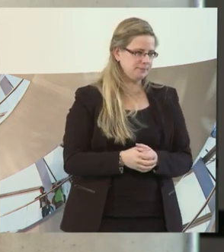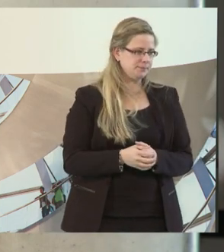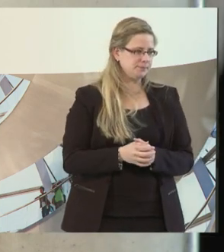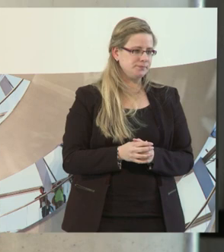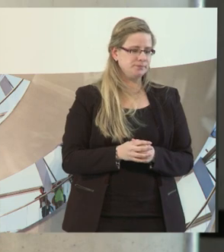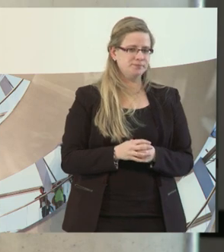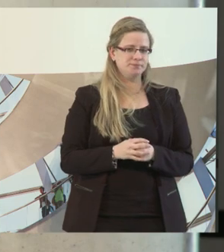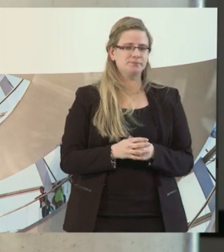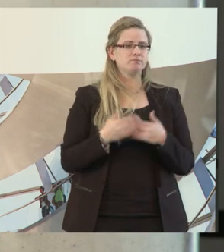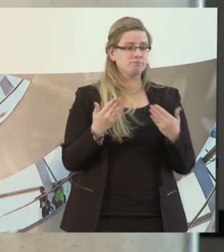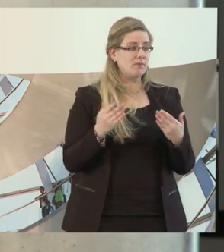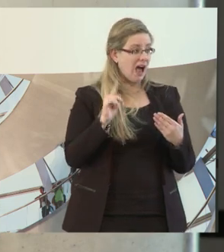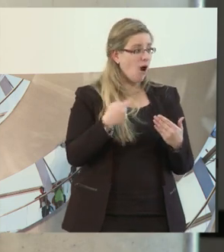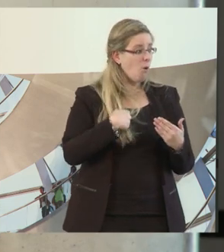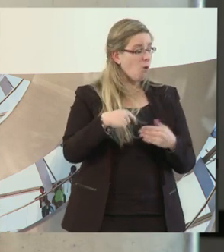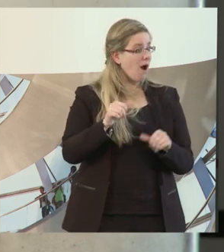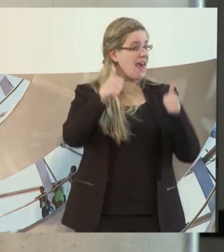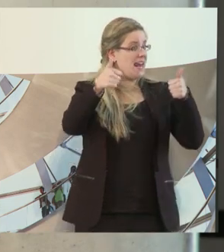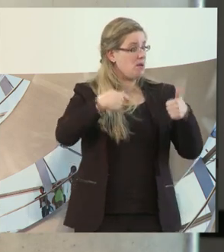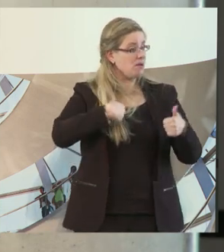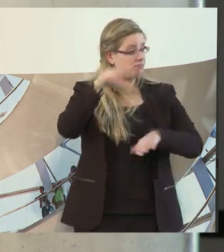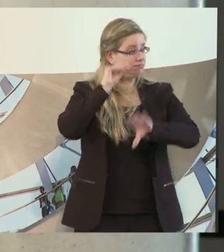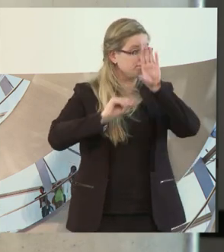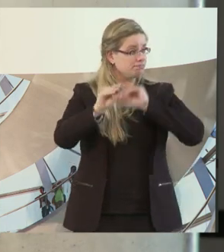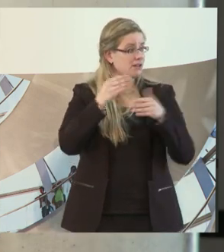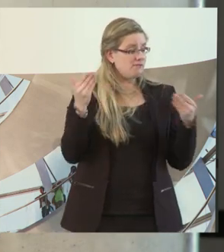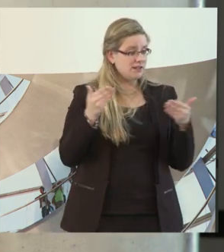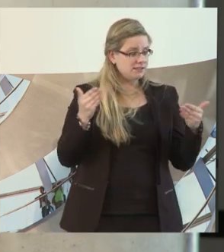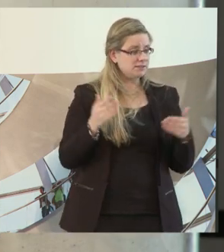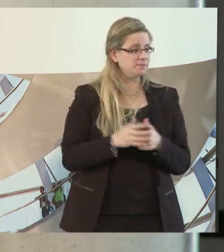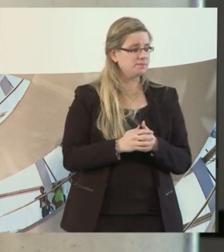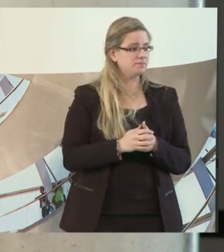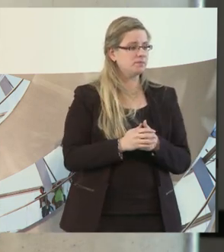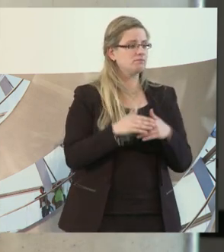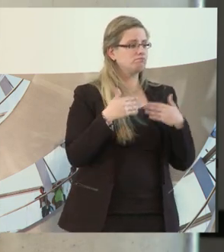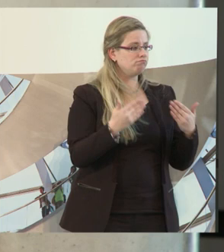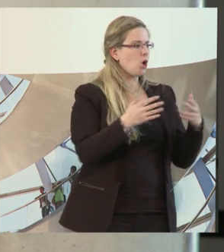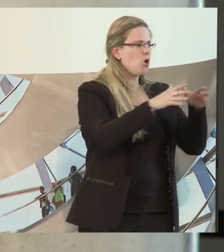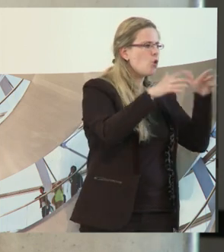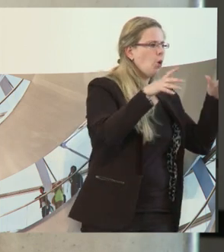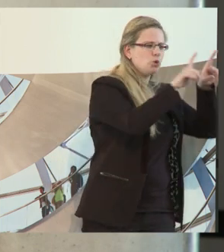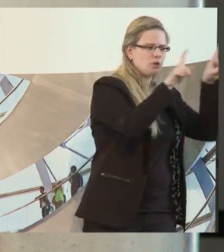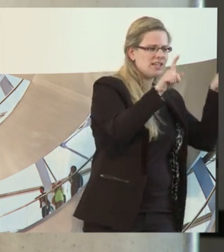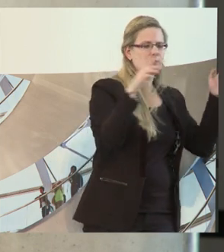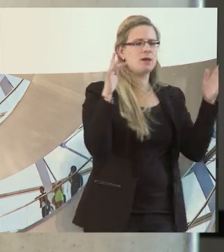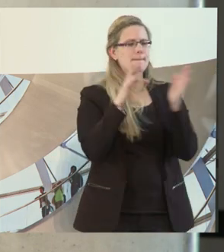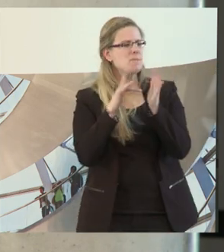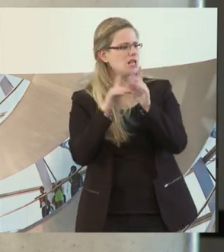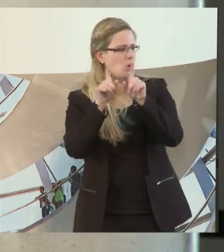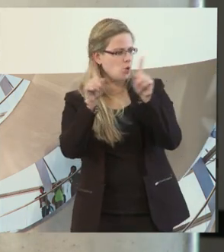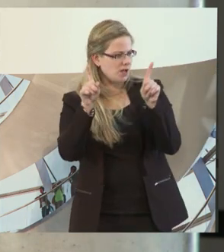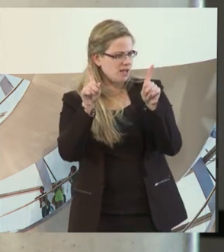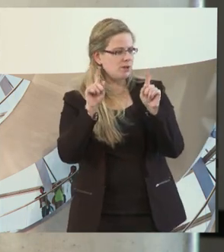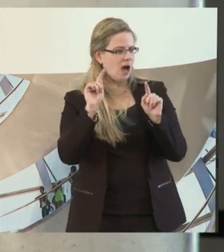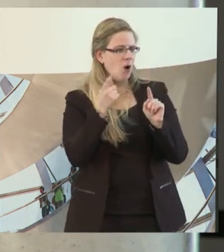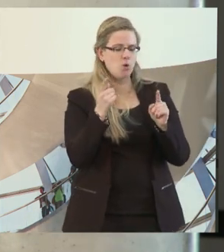Ich erlebe weiter, dass nicht nur große, sondern auch mittlere Unternehmen sich aufgrund